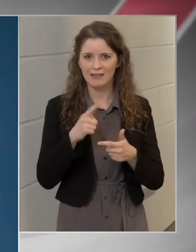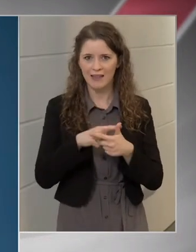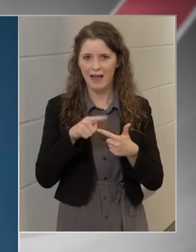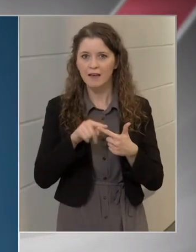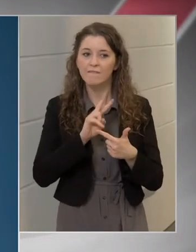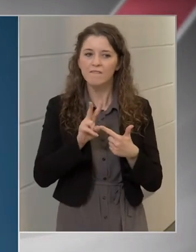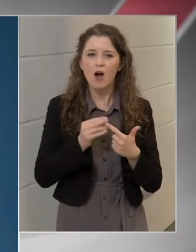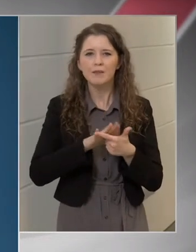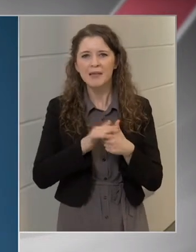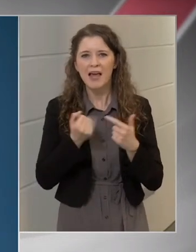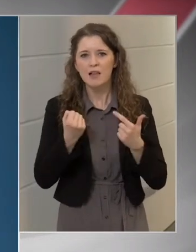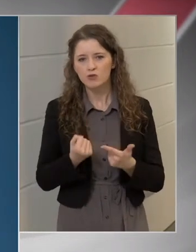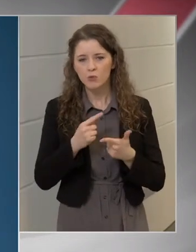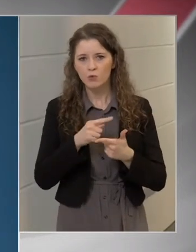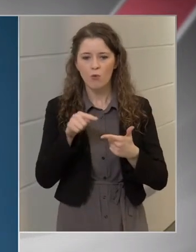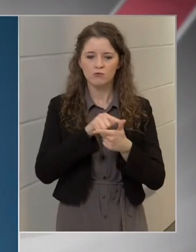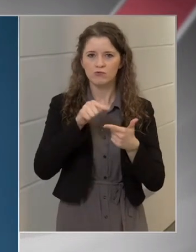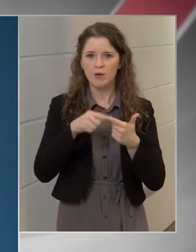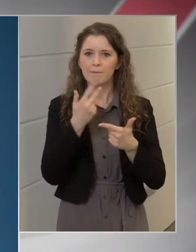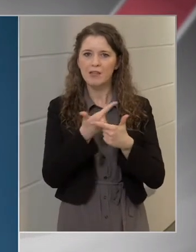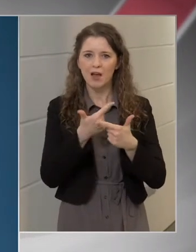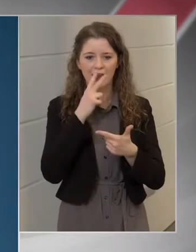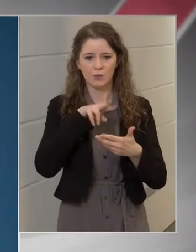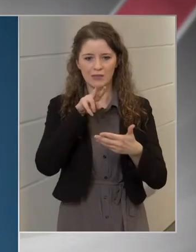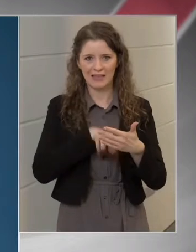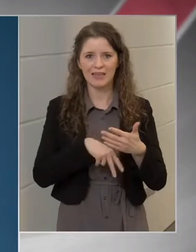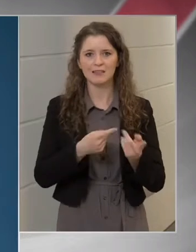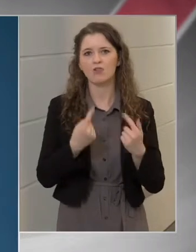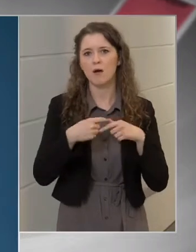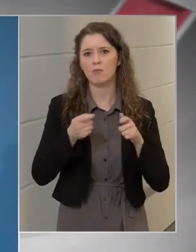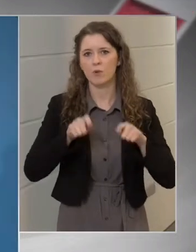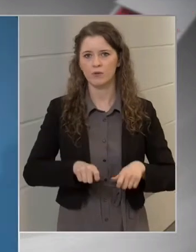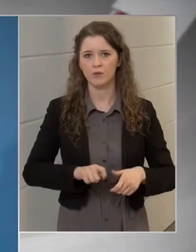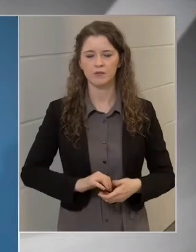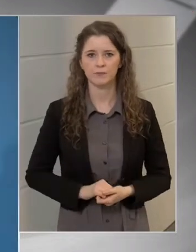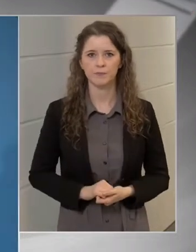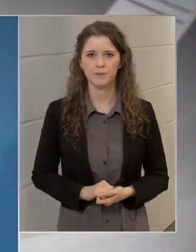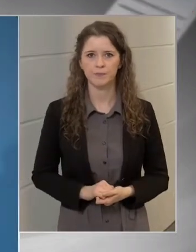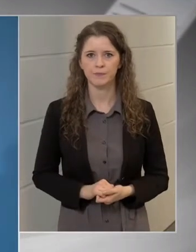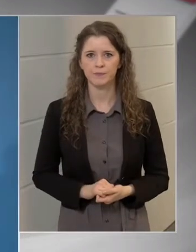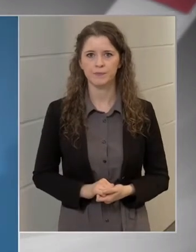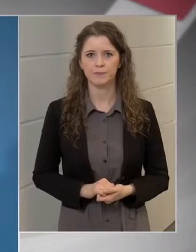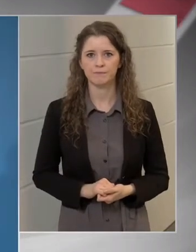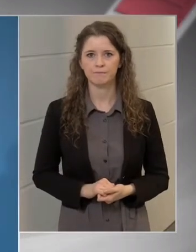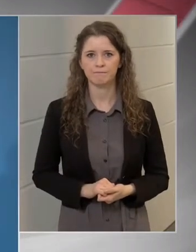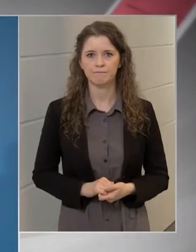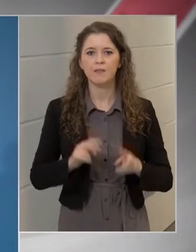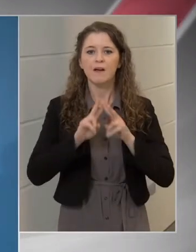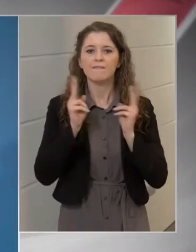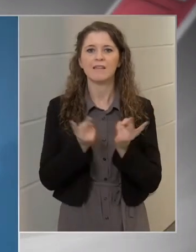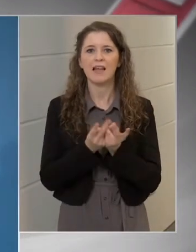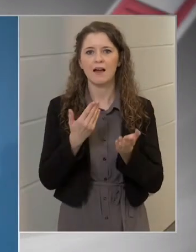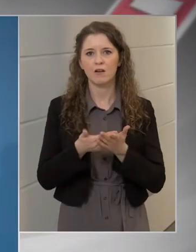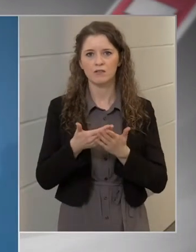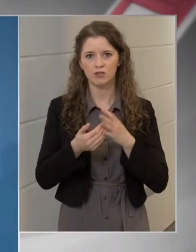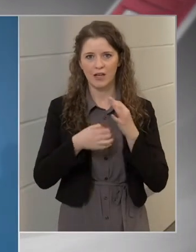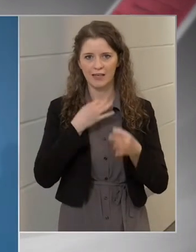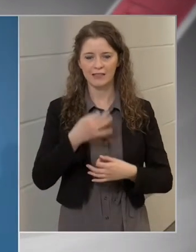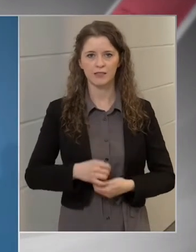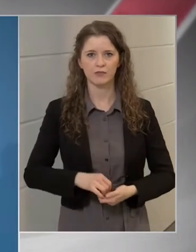egybevetve tudják meghozni a döntéseiket. A világgazdaság kérdése.